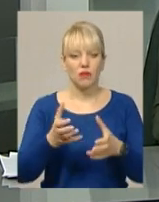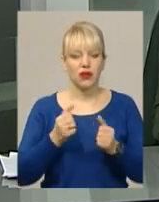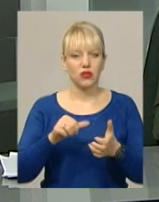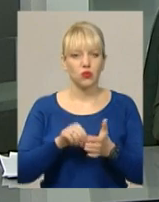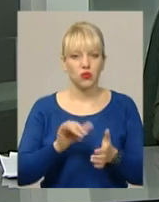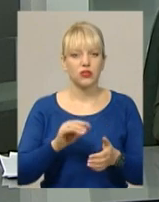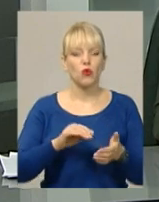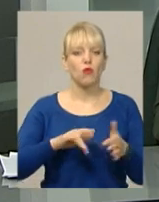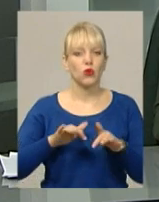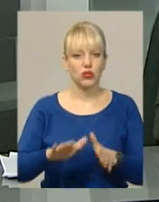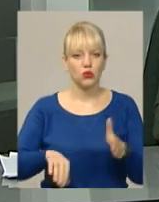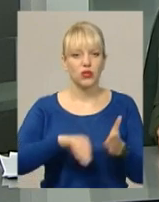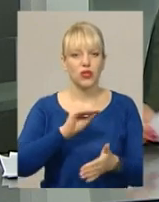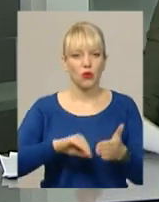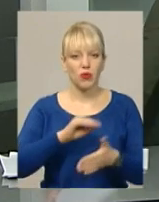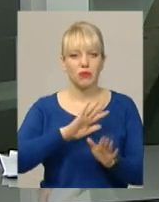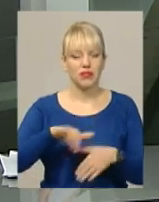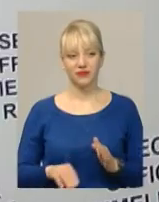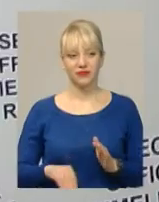трьох років після зафіксованого порушення.